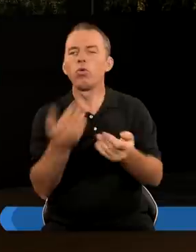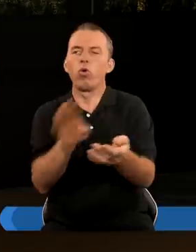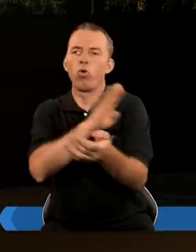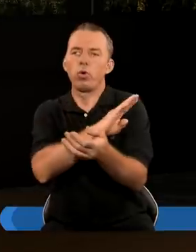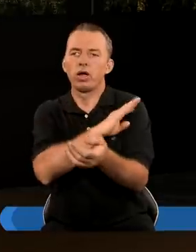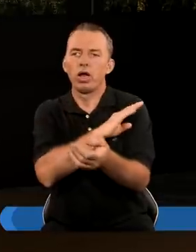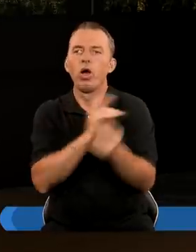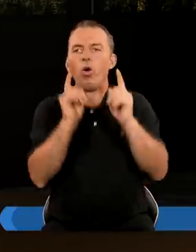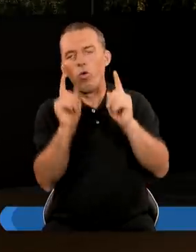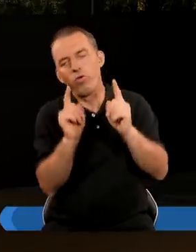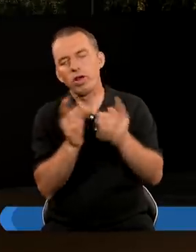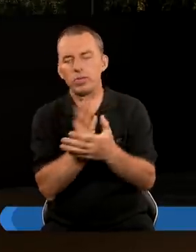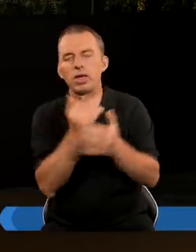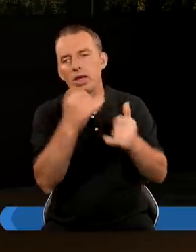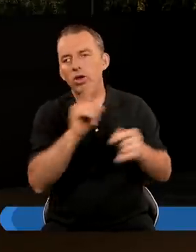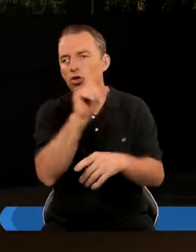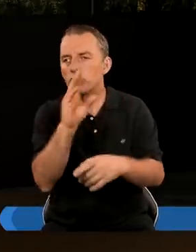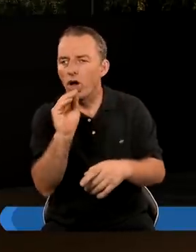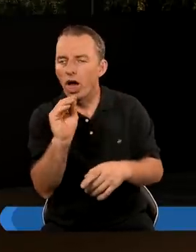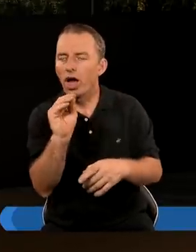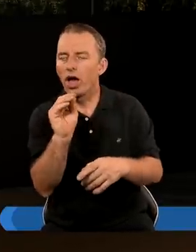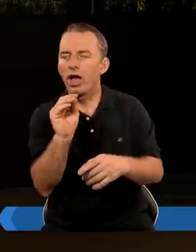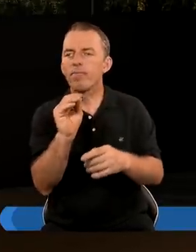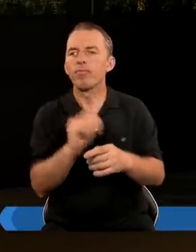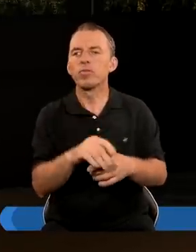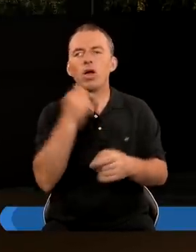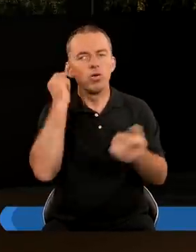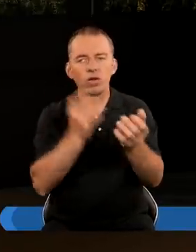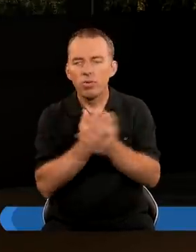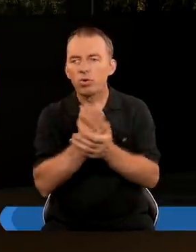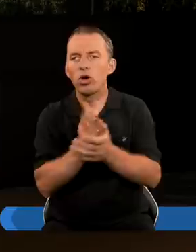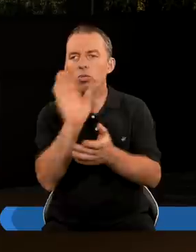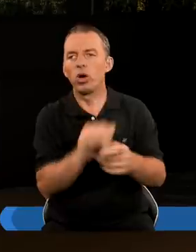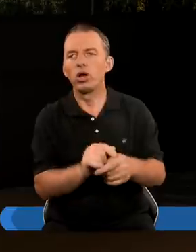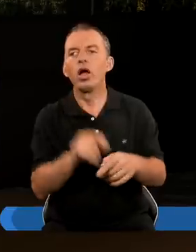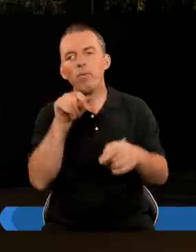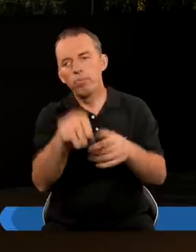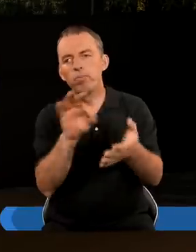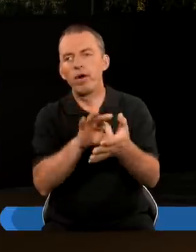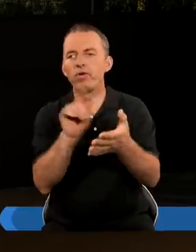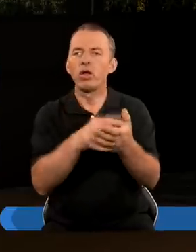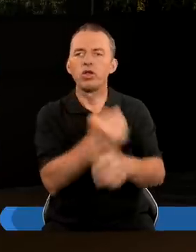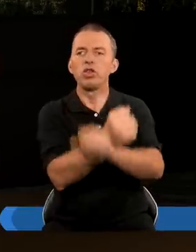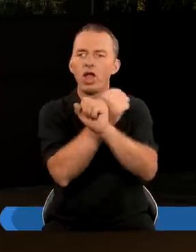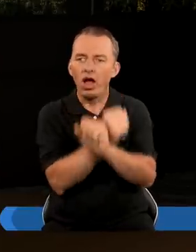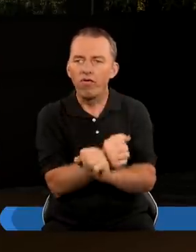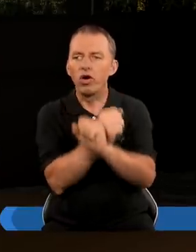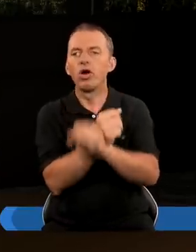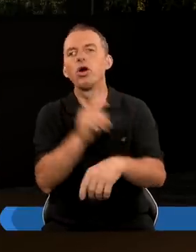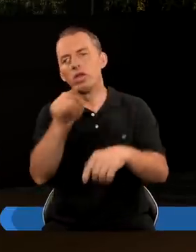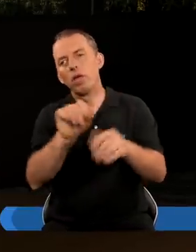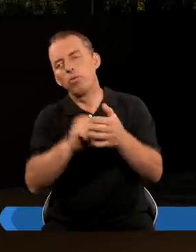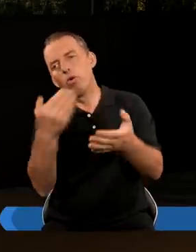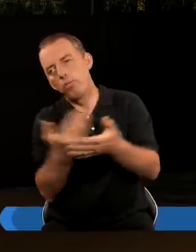polegli I on uważał między innymi, że Posłuszeństwo Bogu Jest pewnego rodzaju niewolą